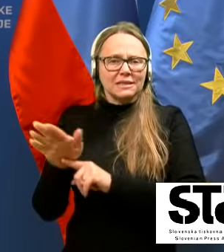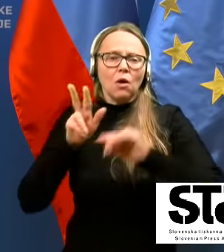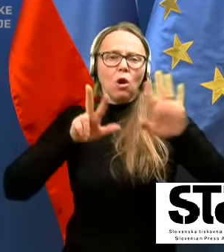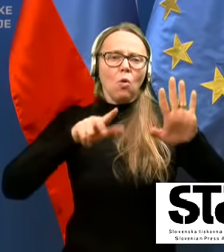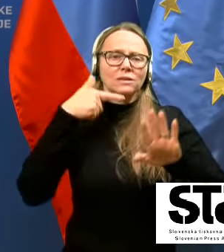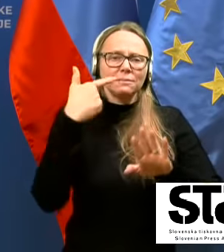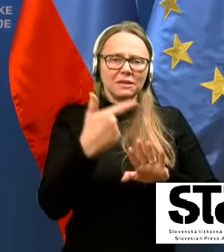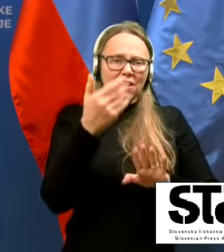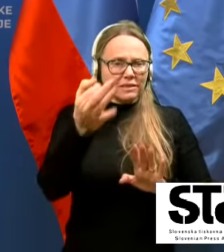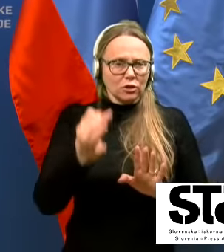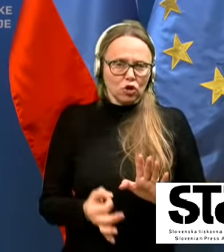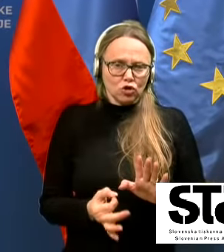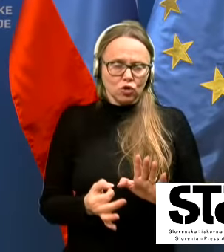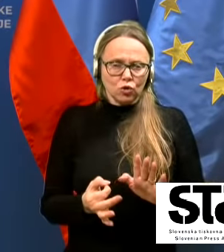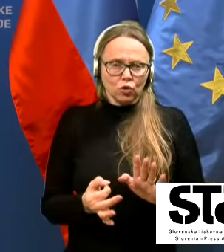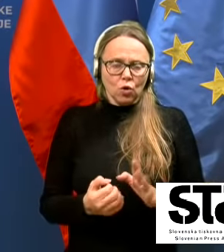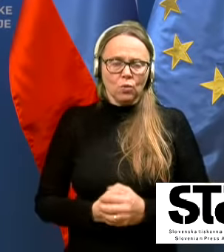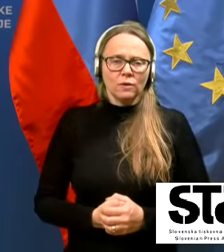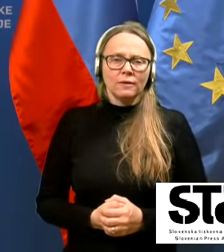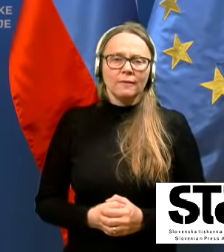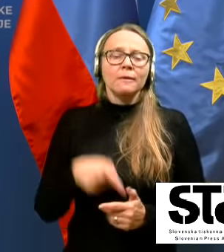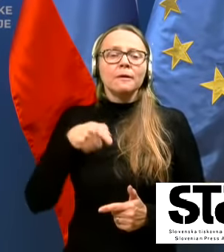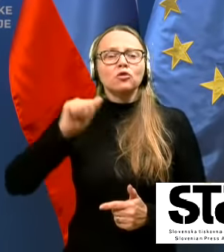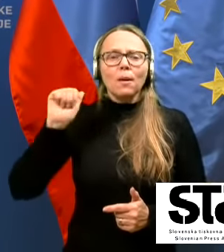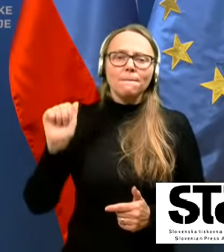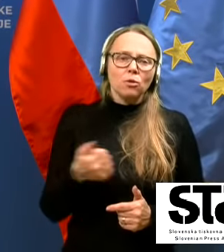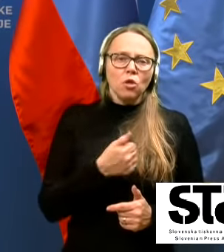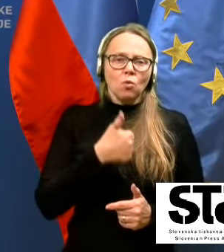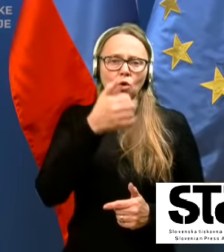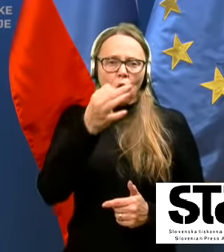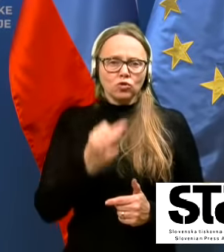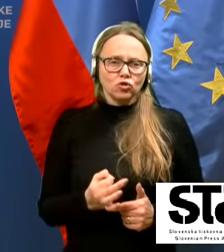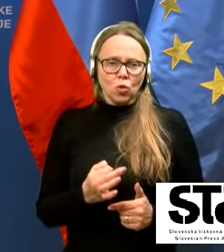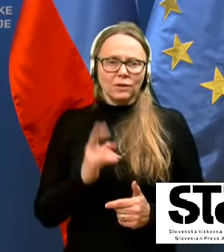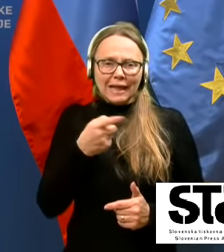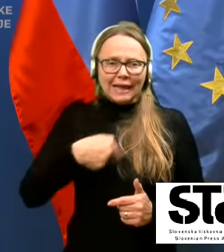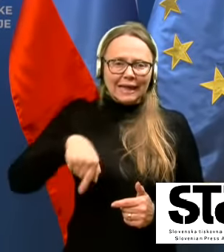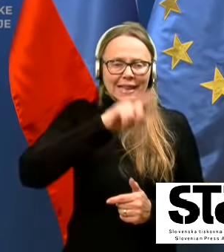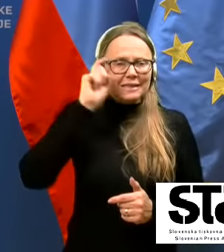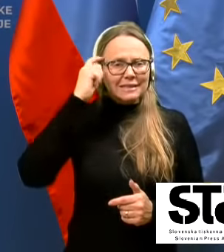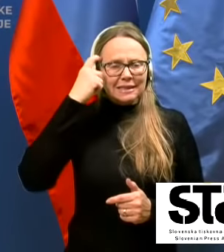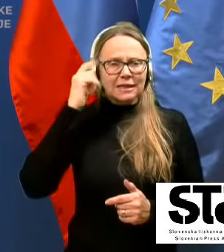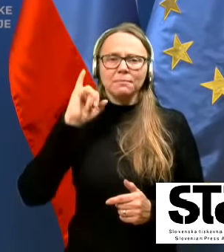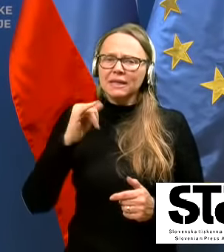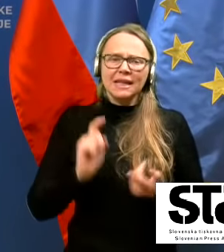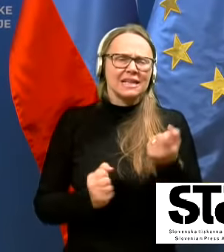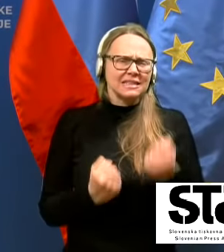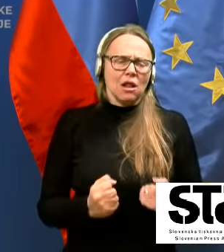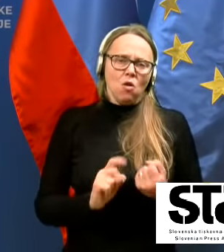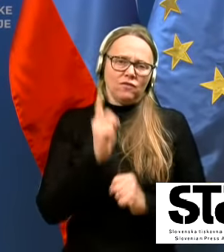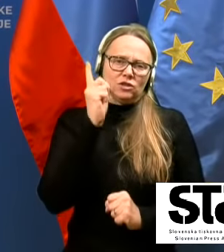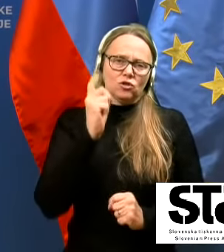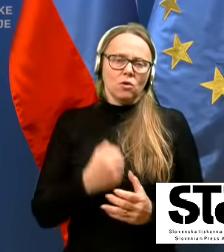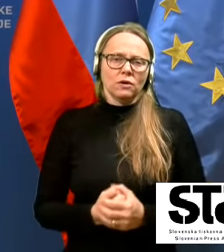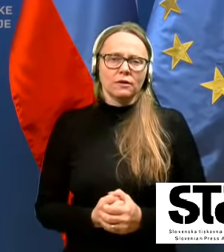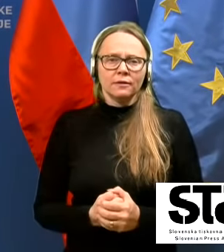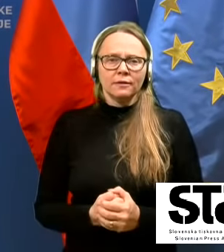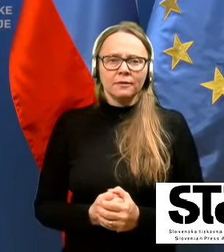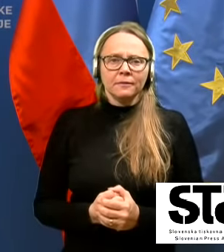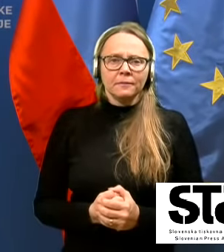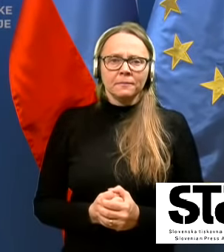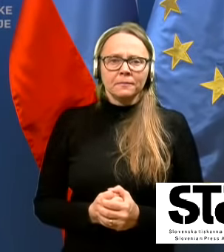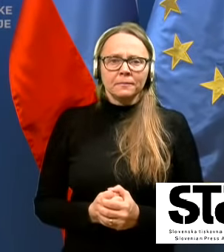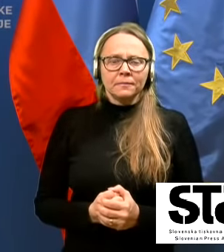28 odstotkov. To je ponovno odstotek, ki nas skrbi in je zelo visok in se